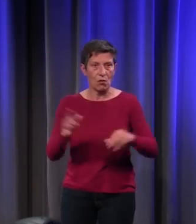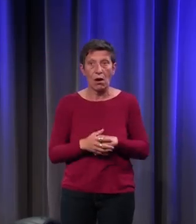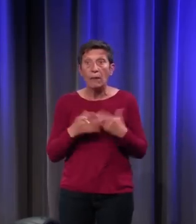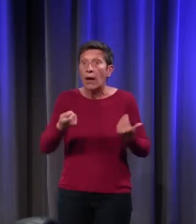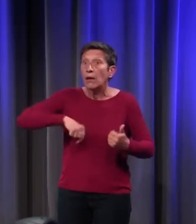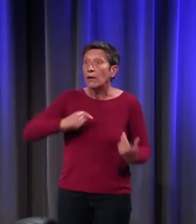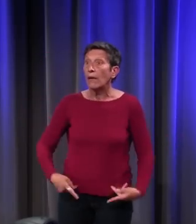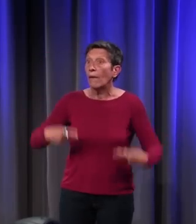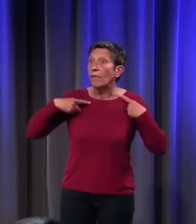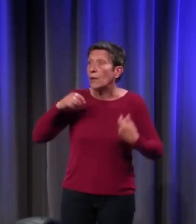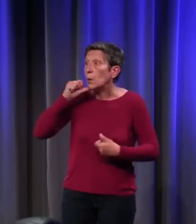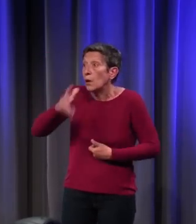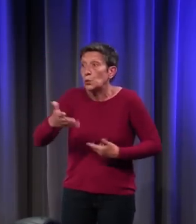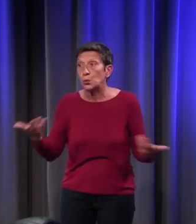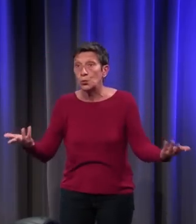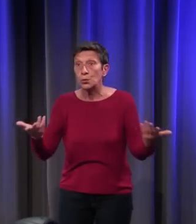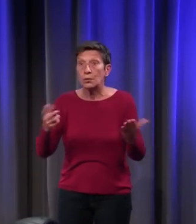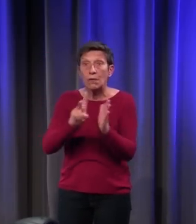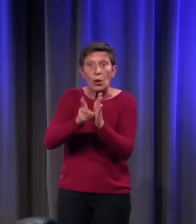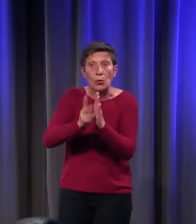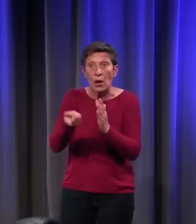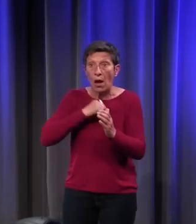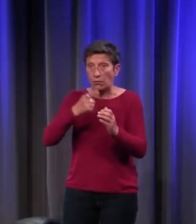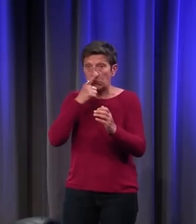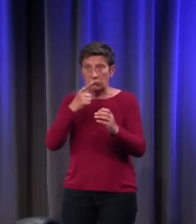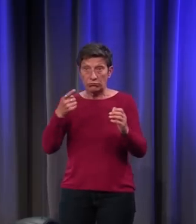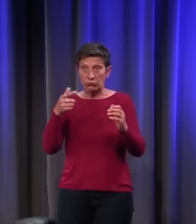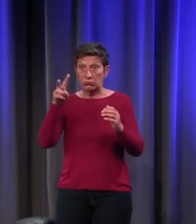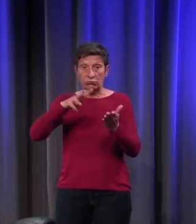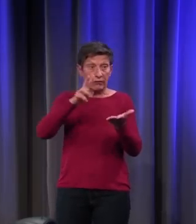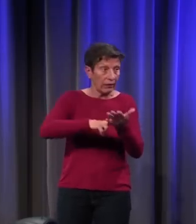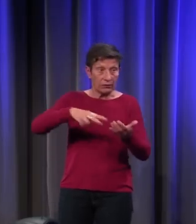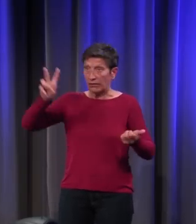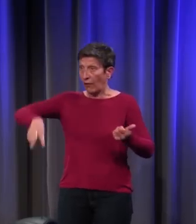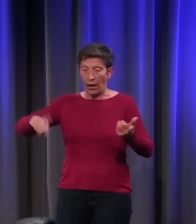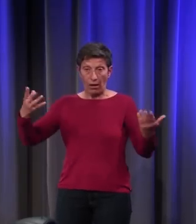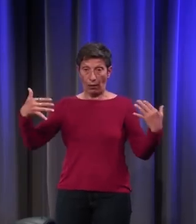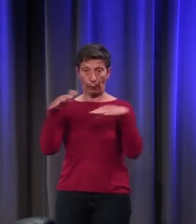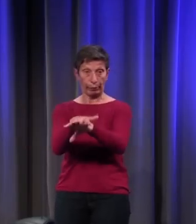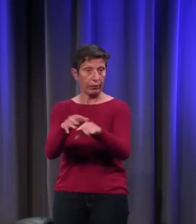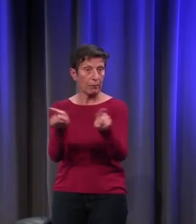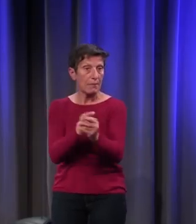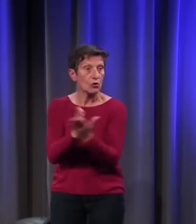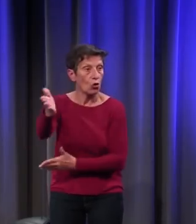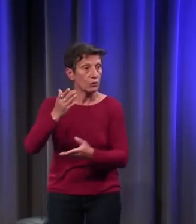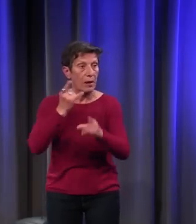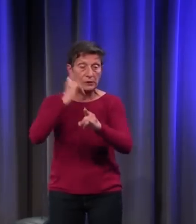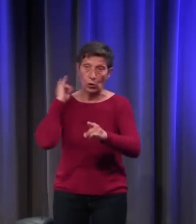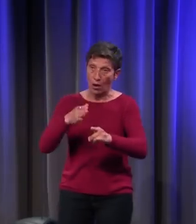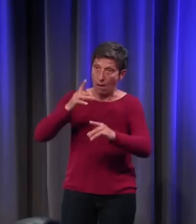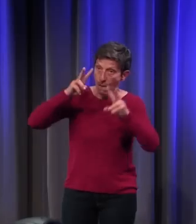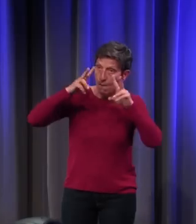les jours, nous faisons de ces deux mots des synonymes. Quand on est historien du Moyen Âge, ce n pas possible. Il faut absolument